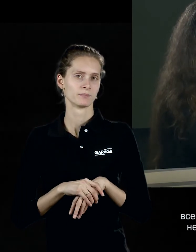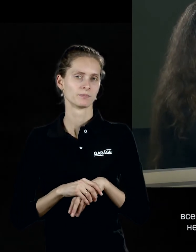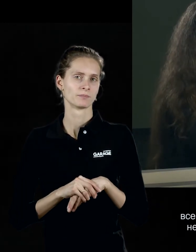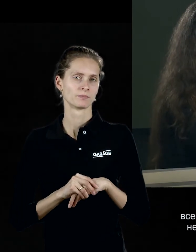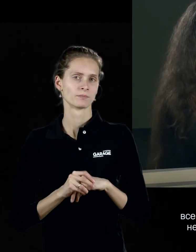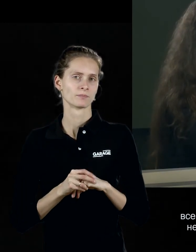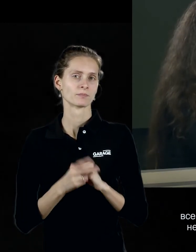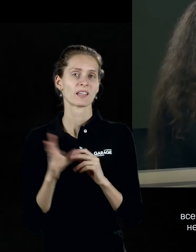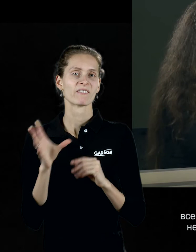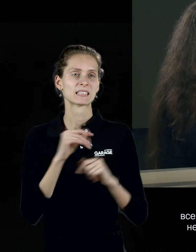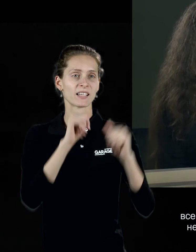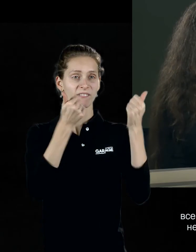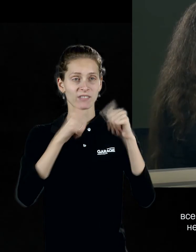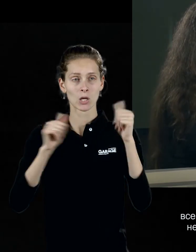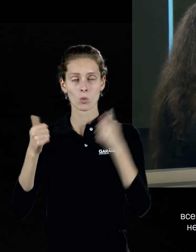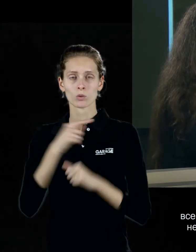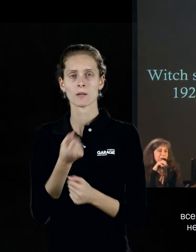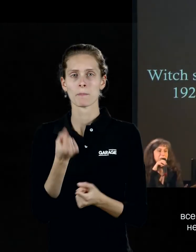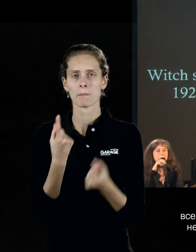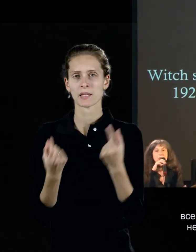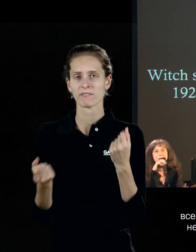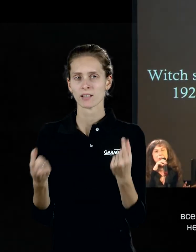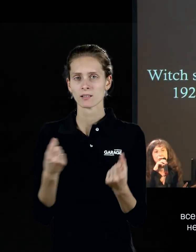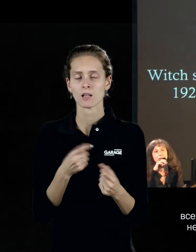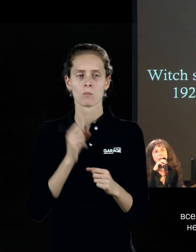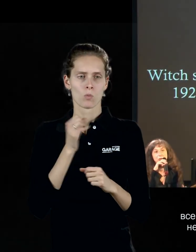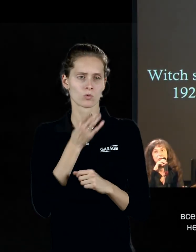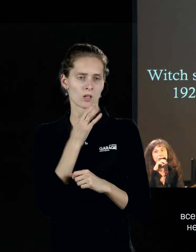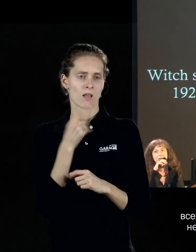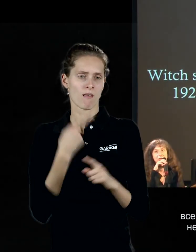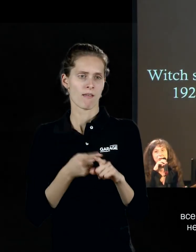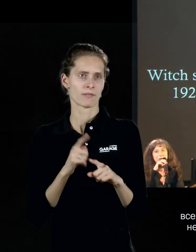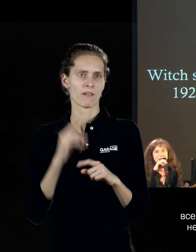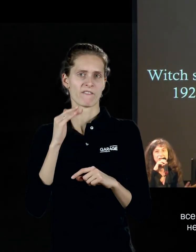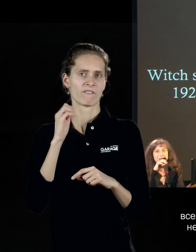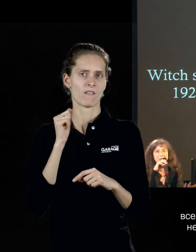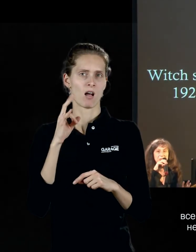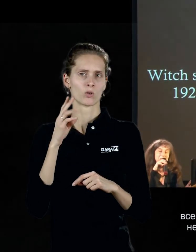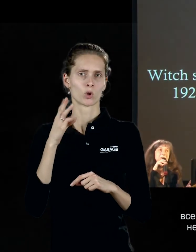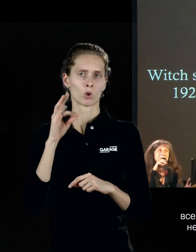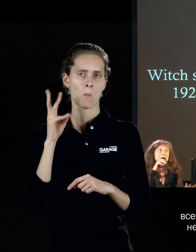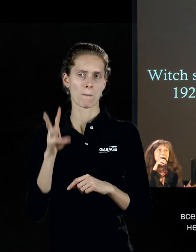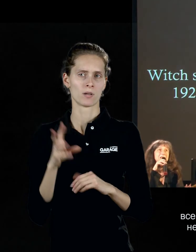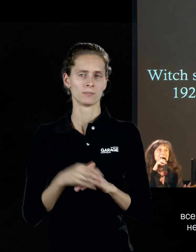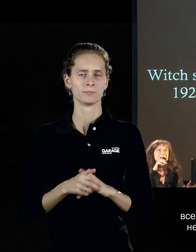все фигуры, которые появляются в работах Клея, вполне можно назвать фантомами. То есть это некие